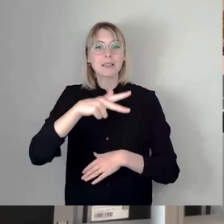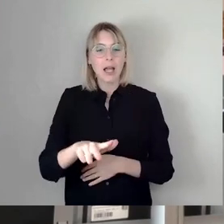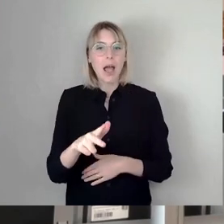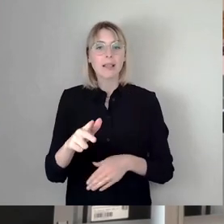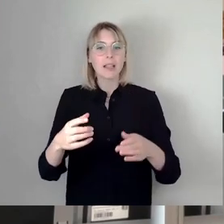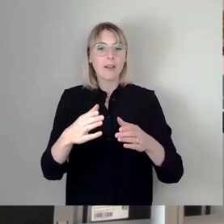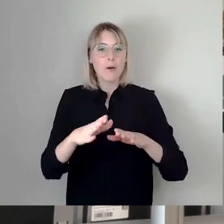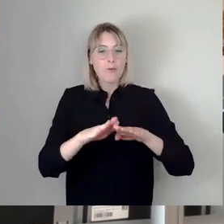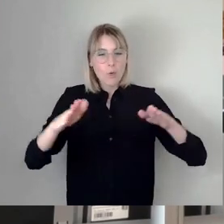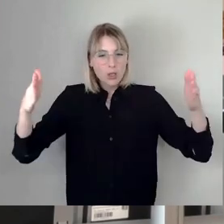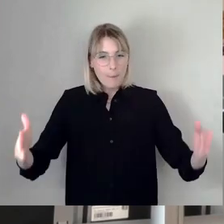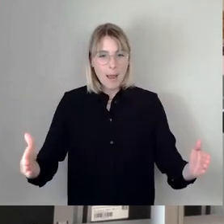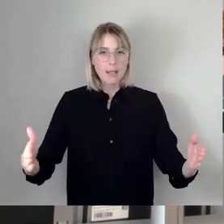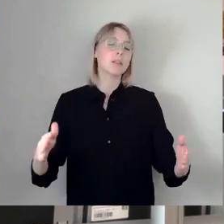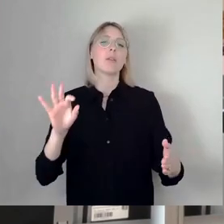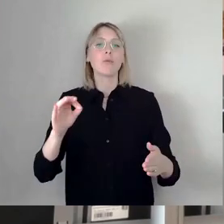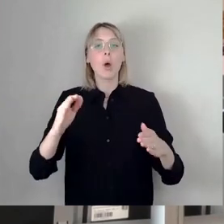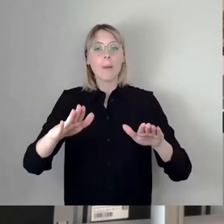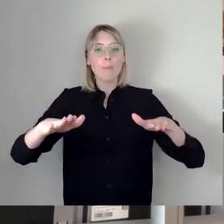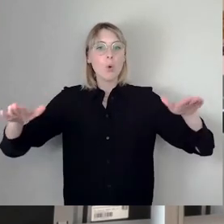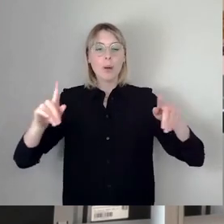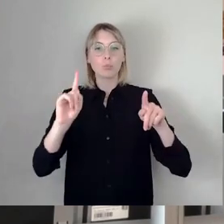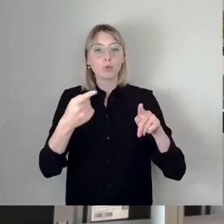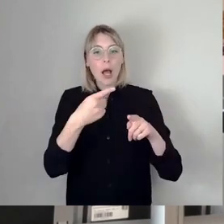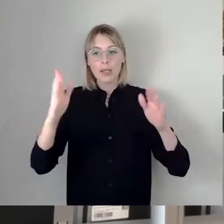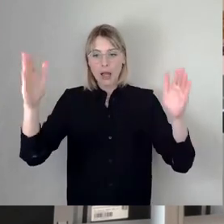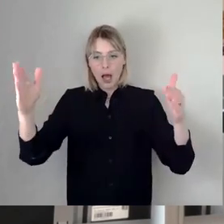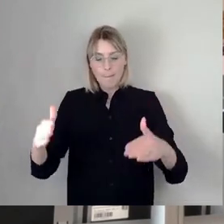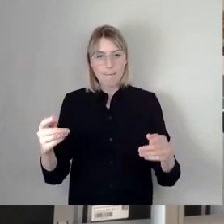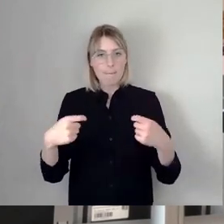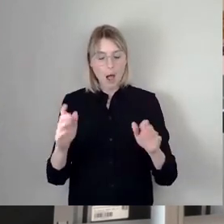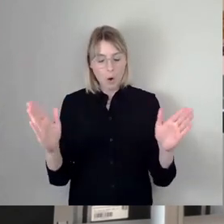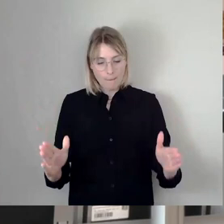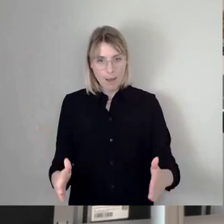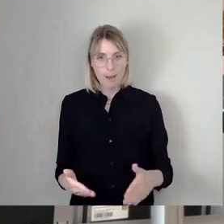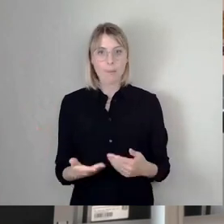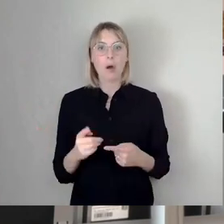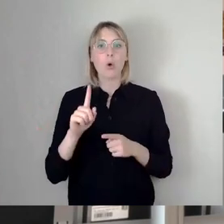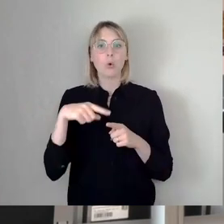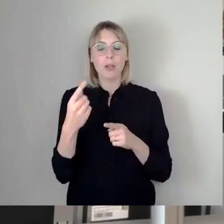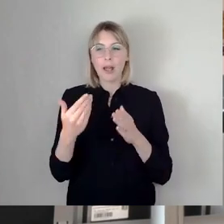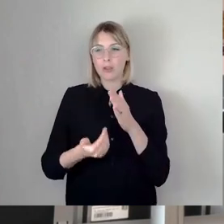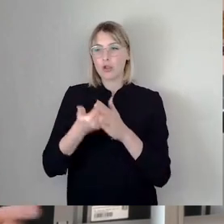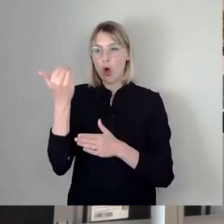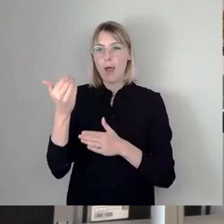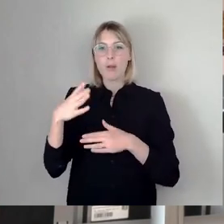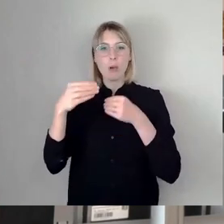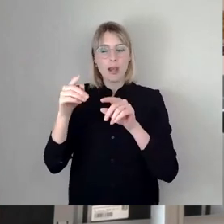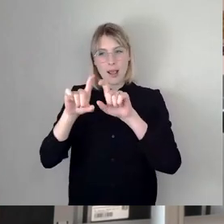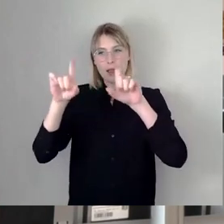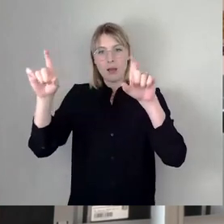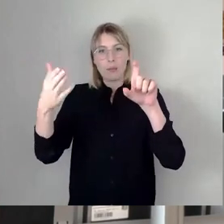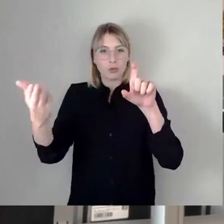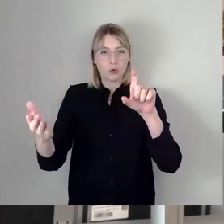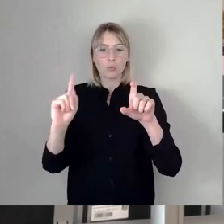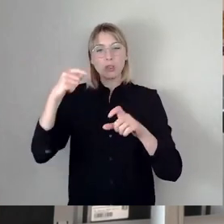sind Riesenfundamente für die Bühne, das müssen alles wegbauen und dann muss ein neuer Übernehmer, der dann dort Kino und Konzert, also das geklaute